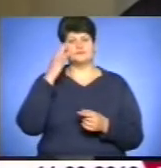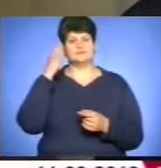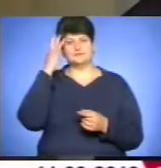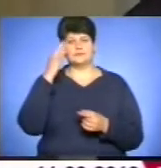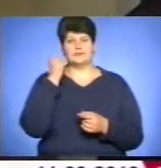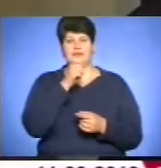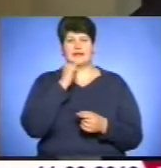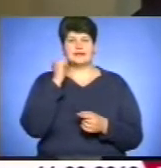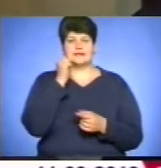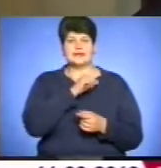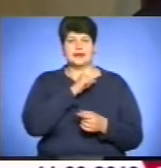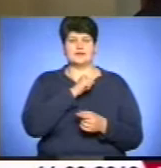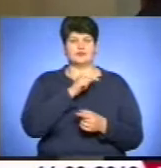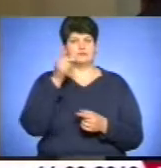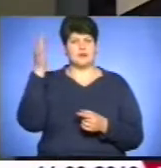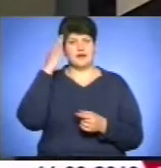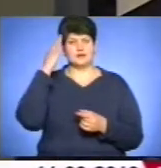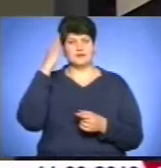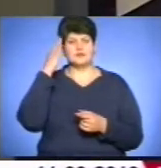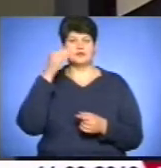таємницею геніальності Кобзаря.